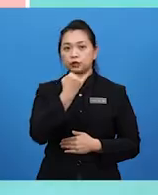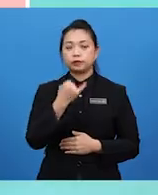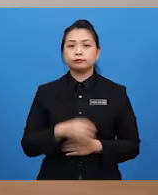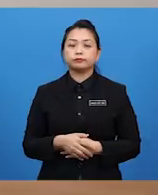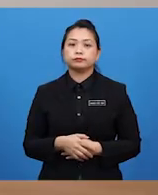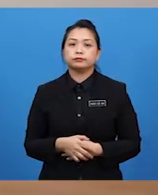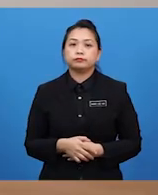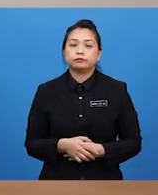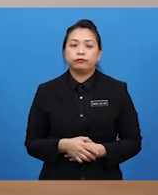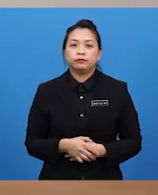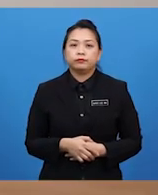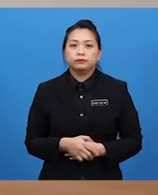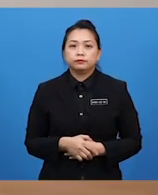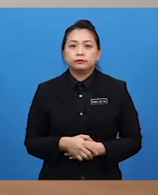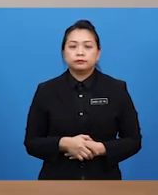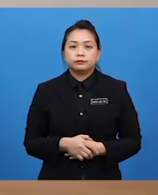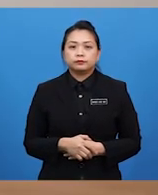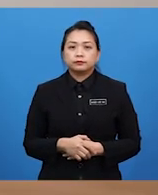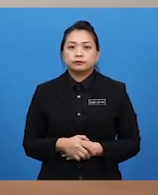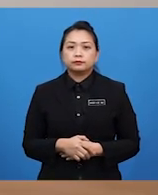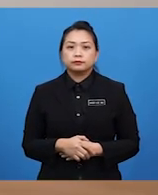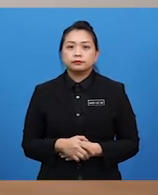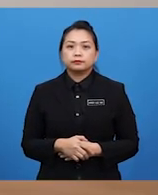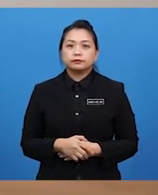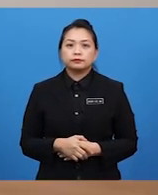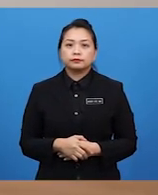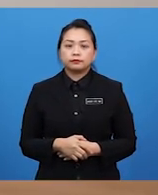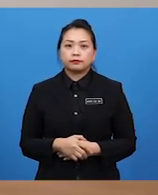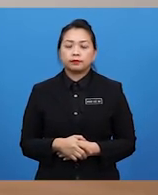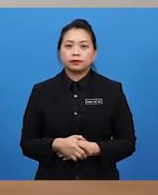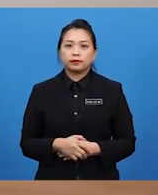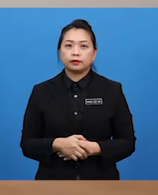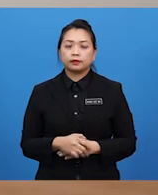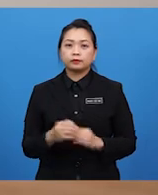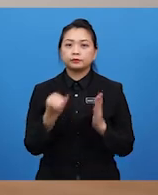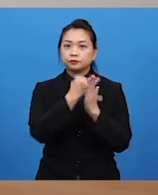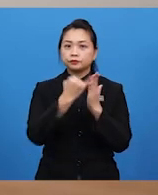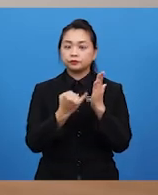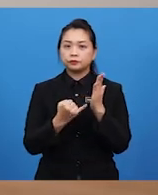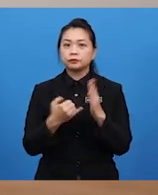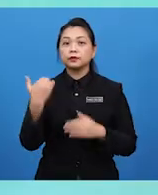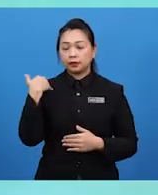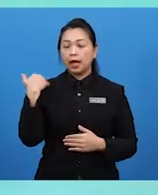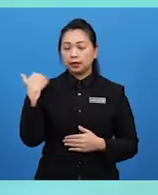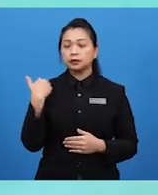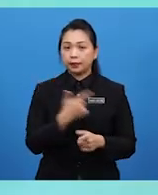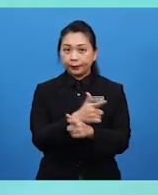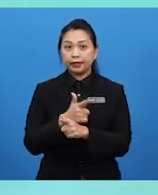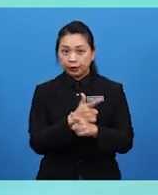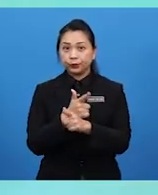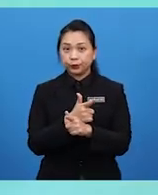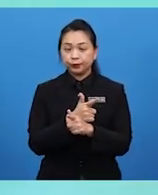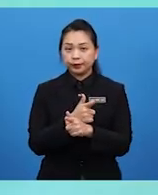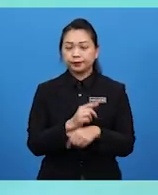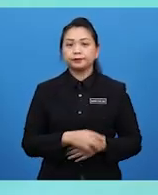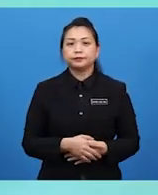dimiliki. tapi Cikgu Doys, nanti dulu jangan kita lupa seni visual ini turut ada penaung, tahu tak?